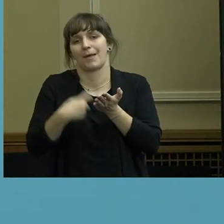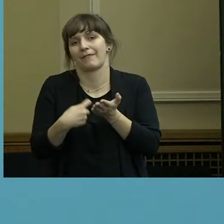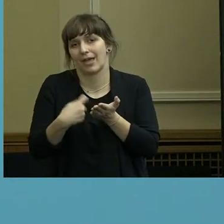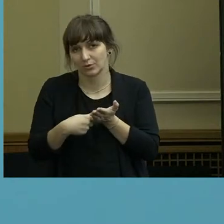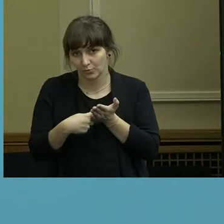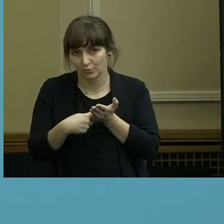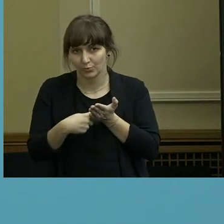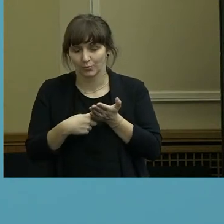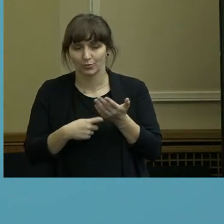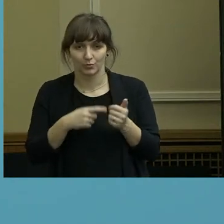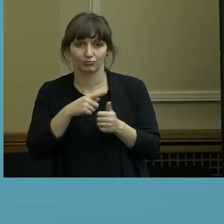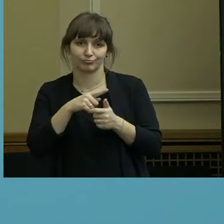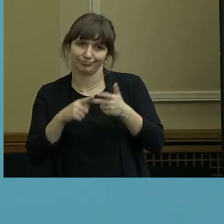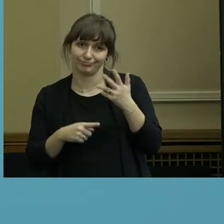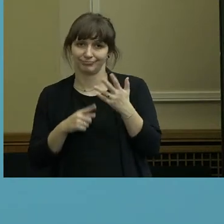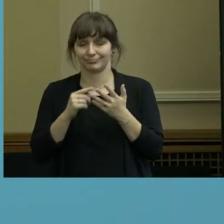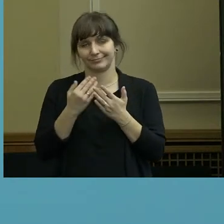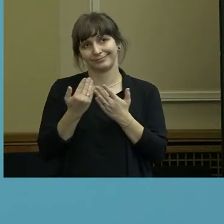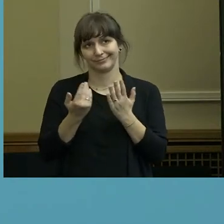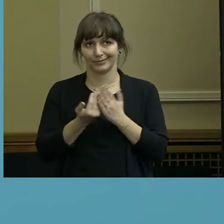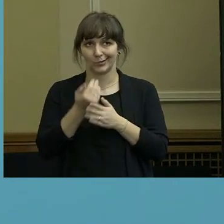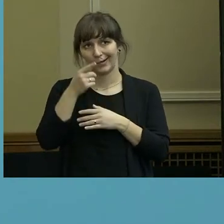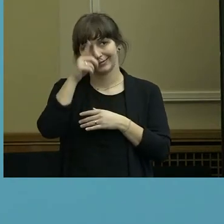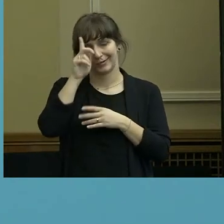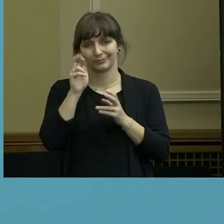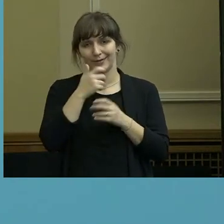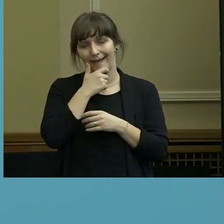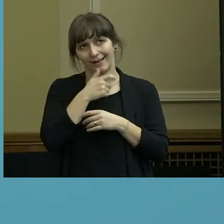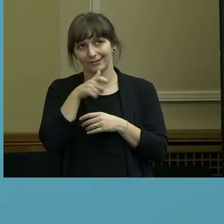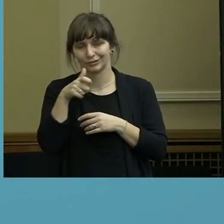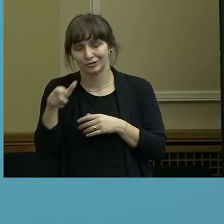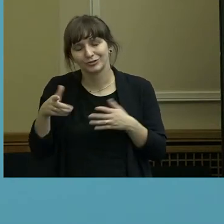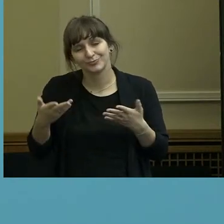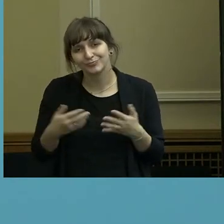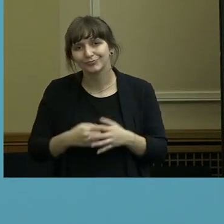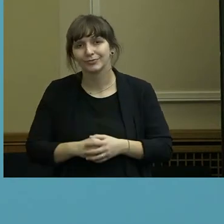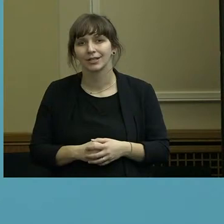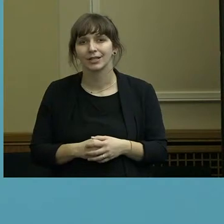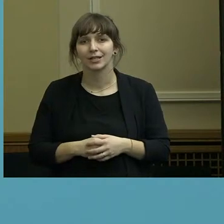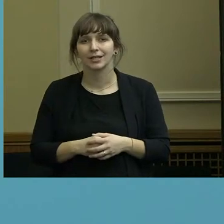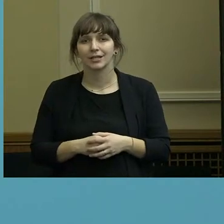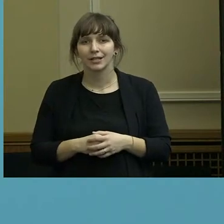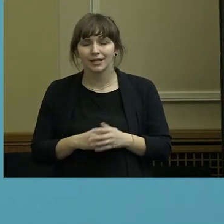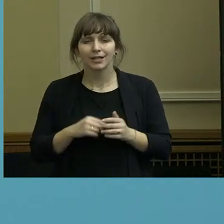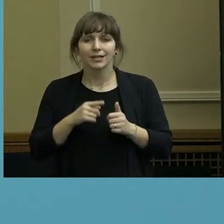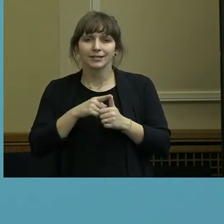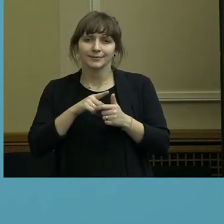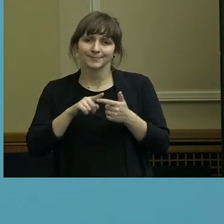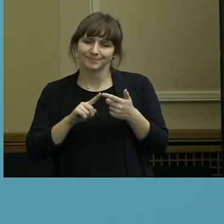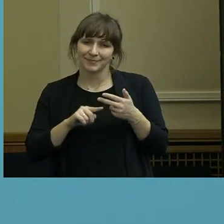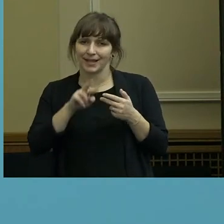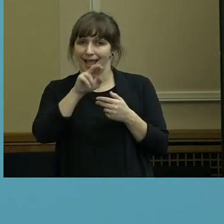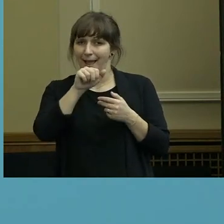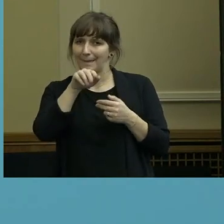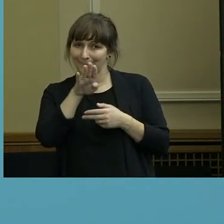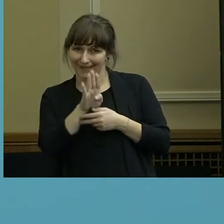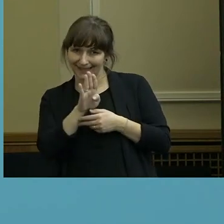alles sehr neudeutsch. Und das ist also ein